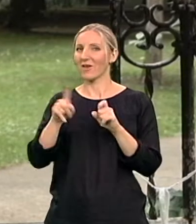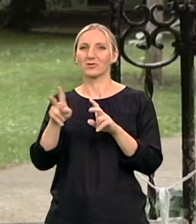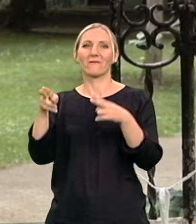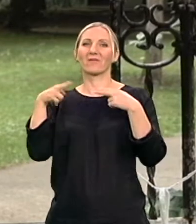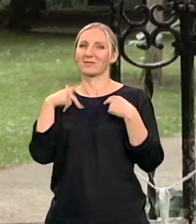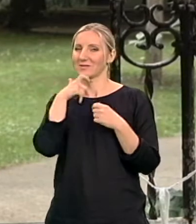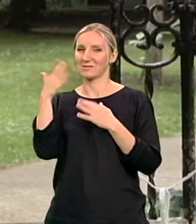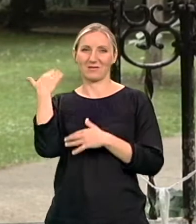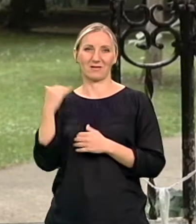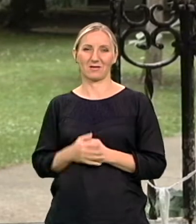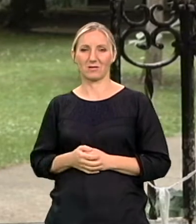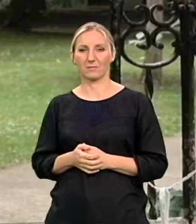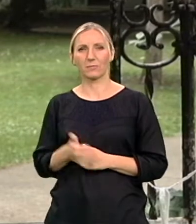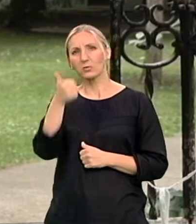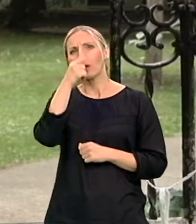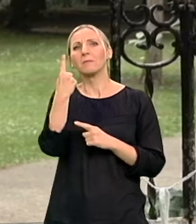Koja je bila tvoja prva diagnoza?